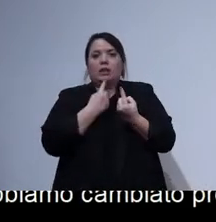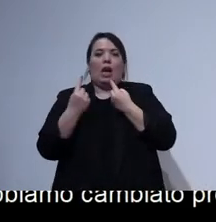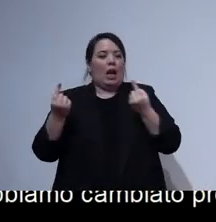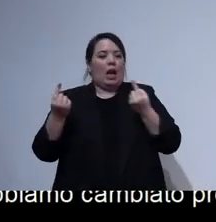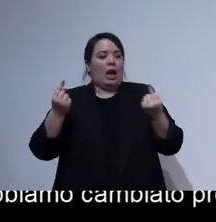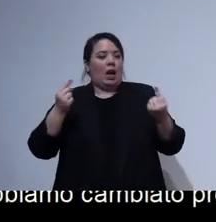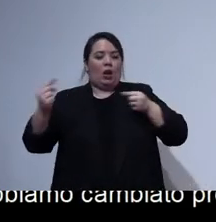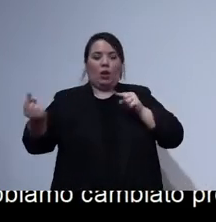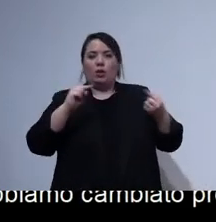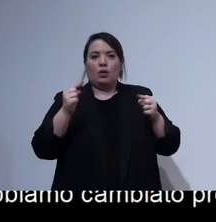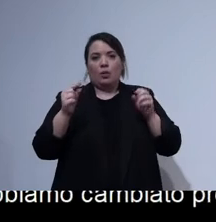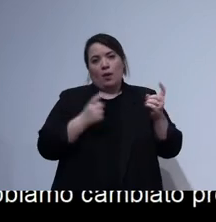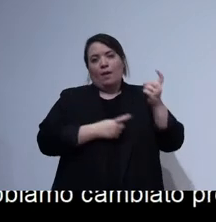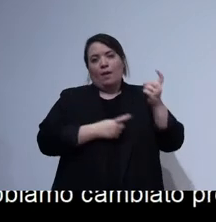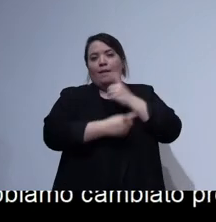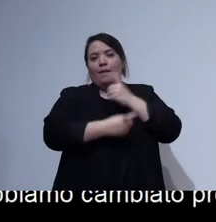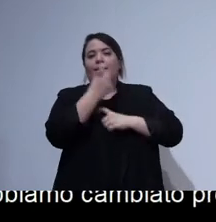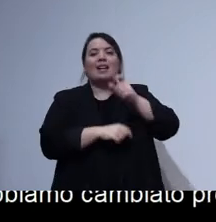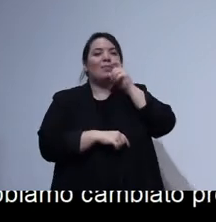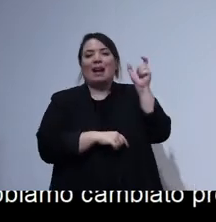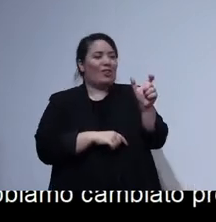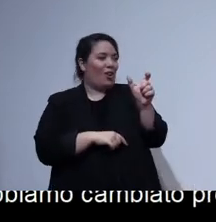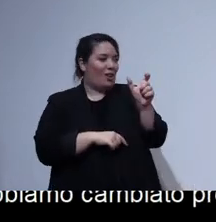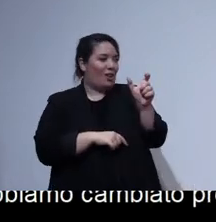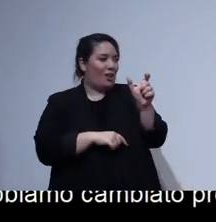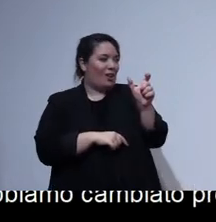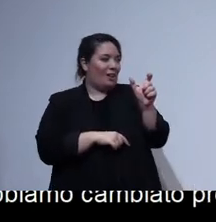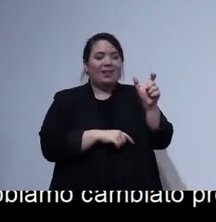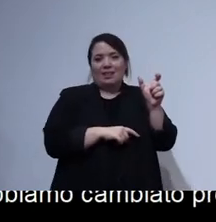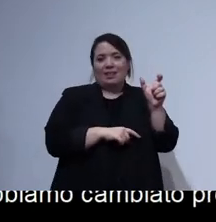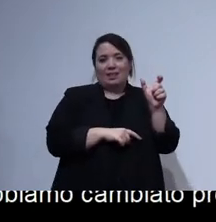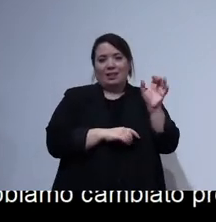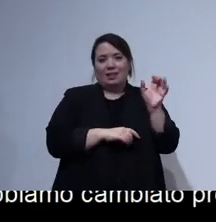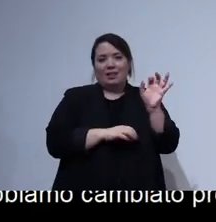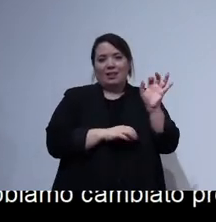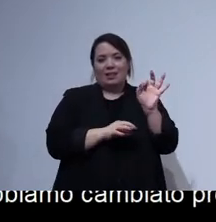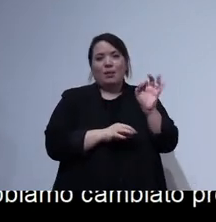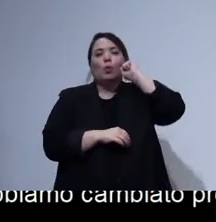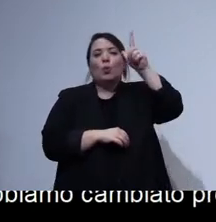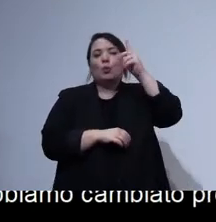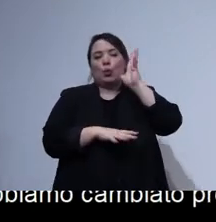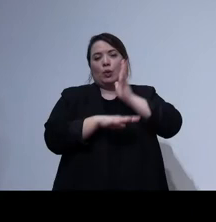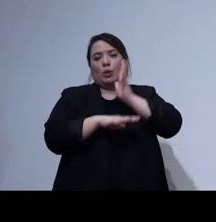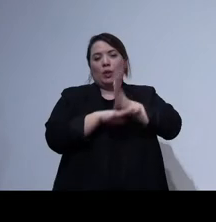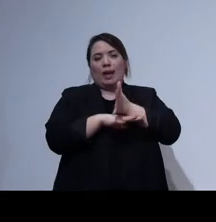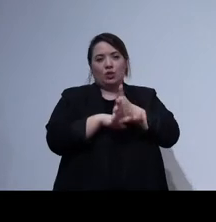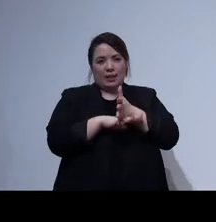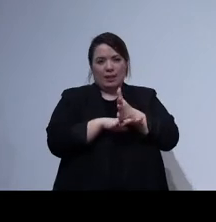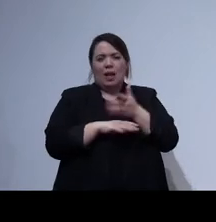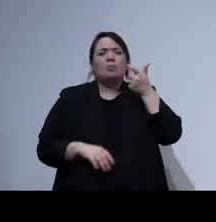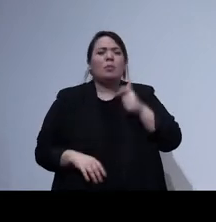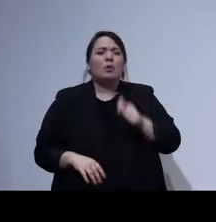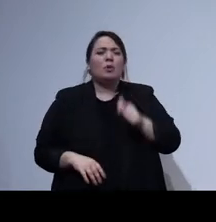parola composta, riassumibile in cultura accessibile. Perché cultura accessibile?